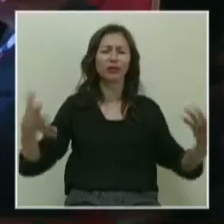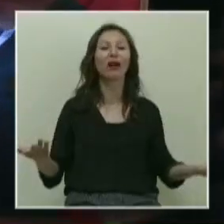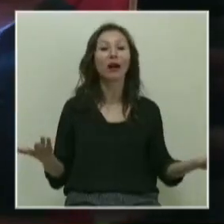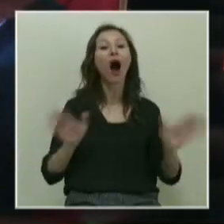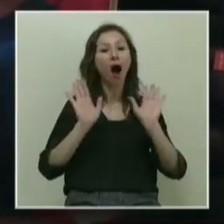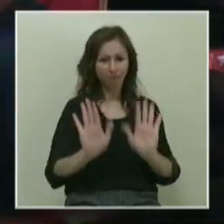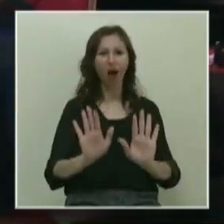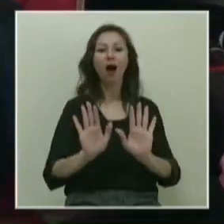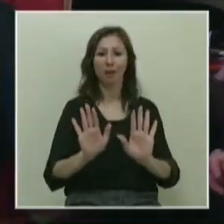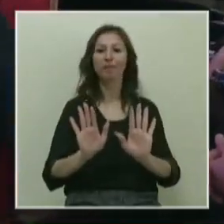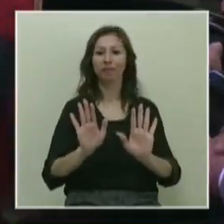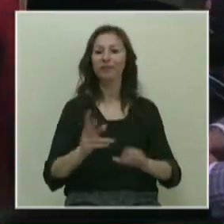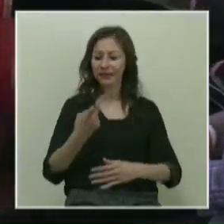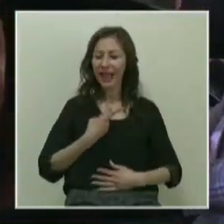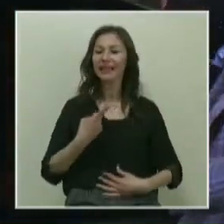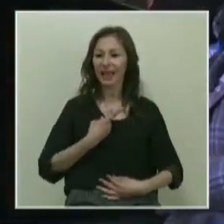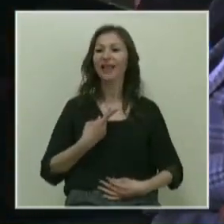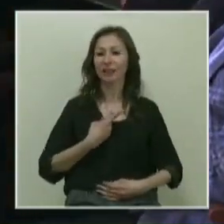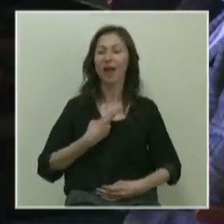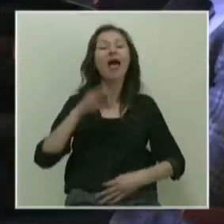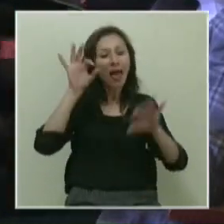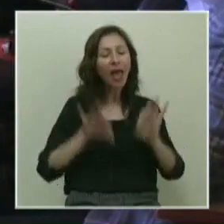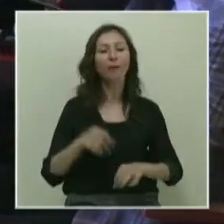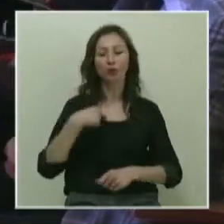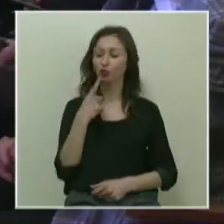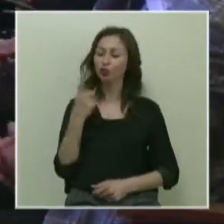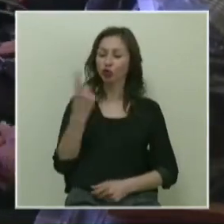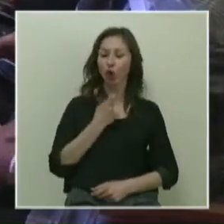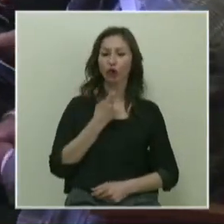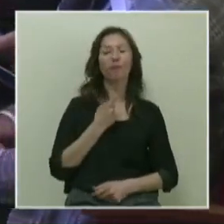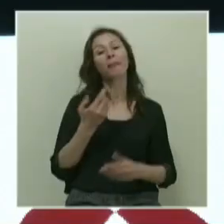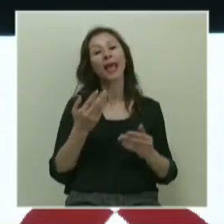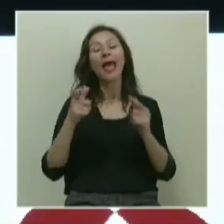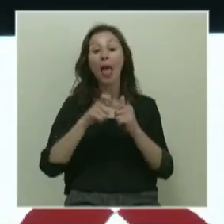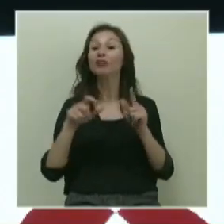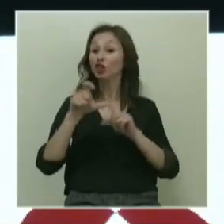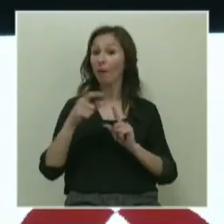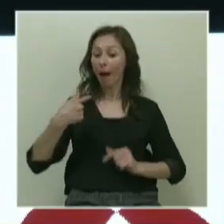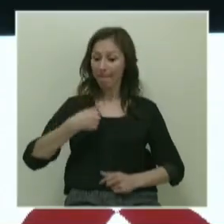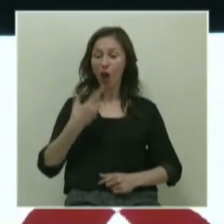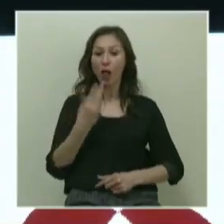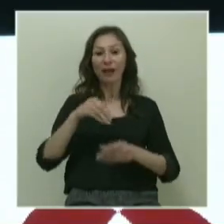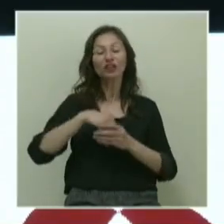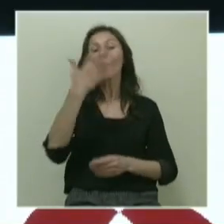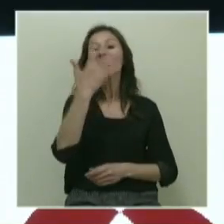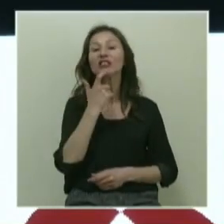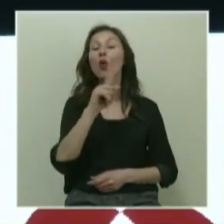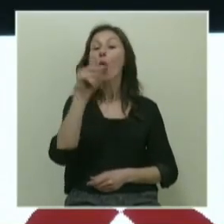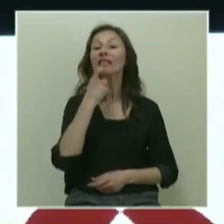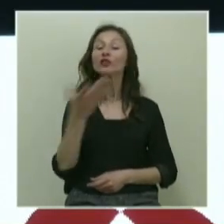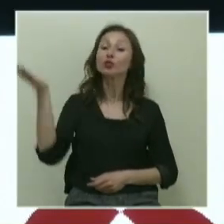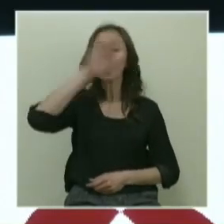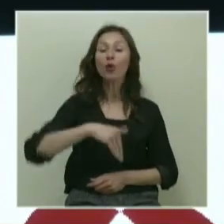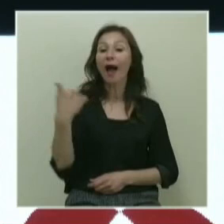Ama kendi kendime ben hep şunu sordum. Emin Çapa, sen olmak için 5 yıl sonra, 10 yıl sonra